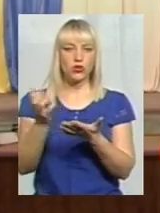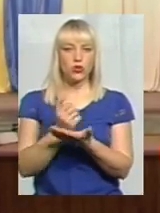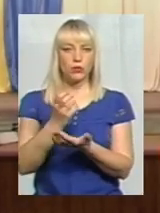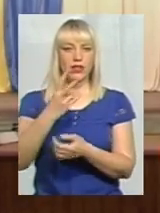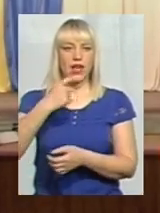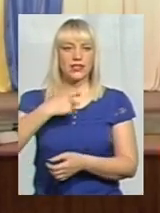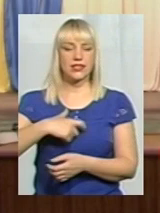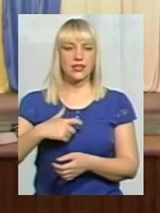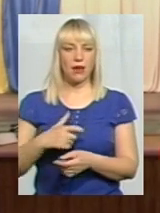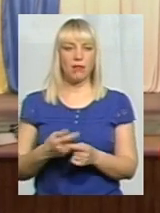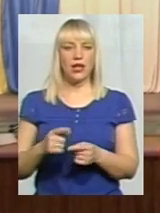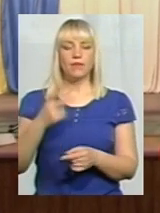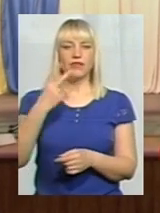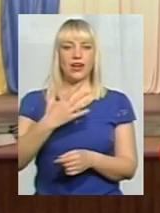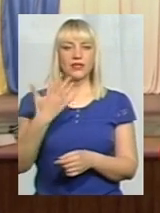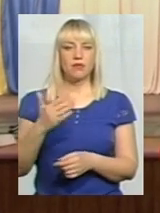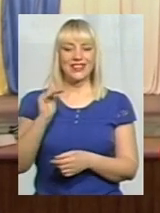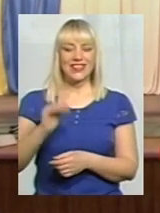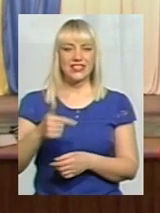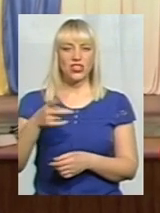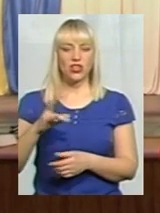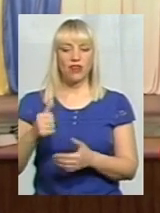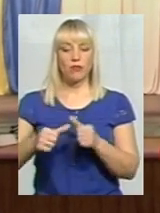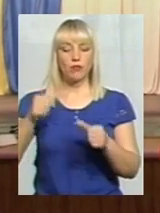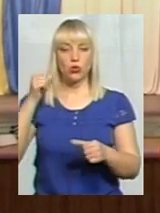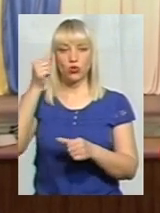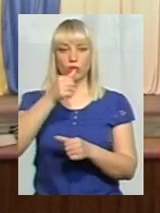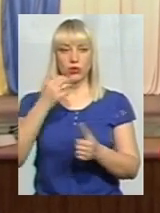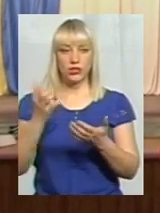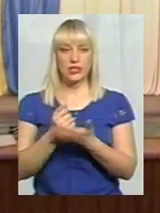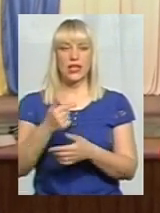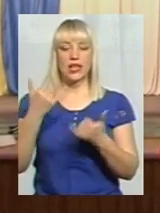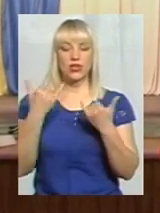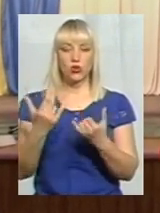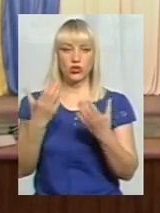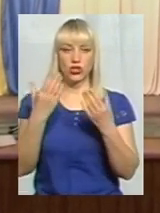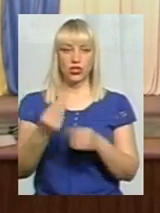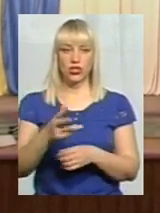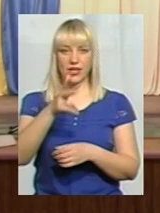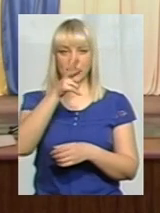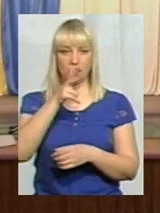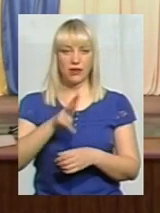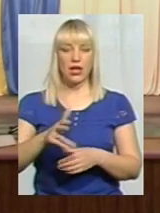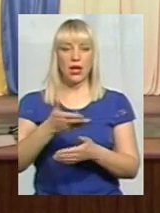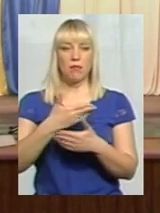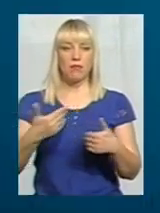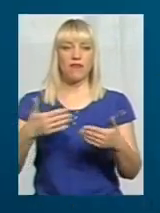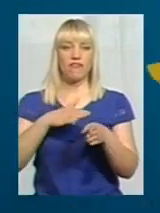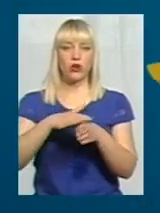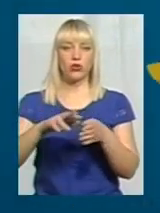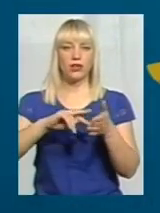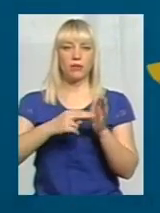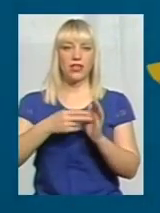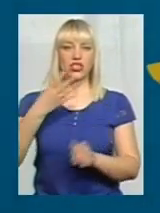за рік 25 тисяч гривень. На сьогоднішній день, за перший квартал, ми вже виконали план на 4 тисячі гривень.